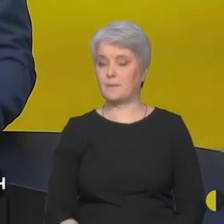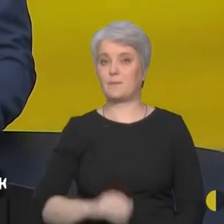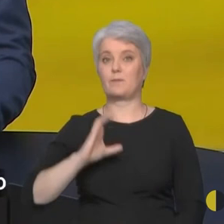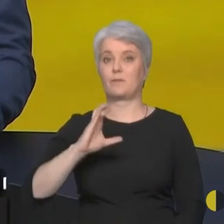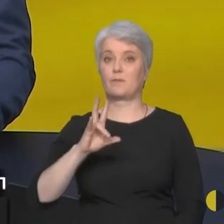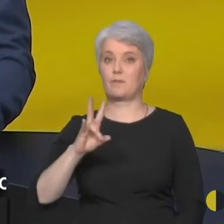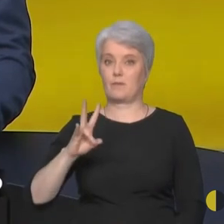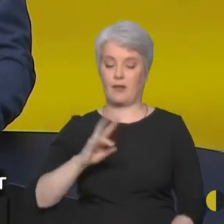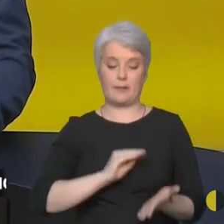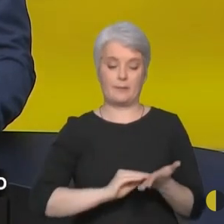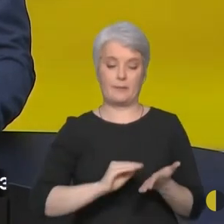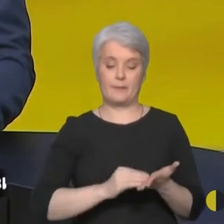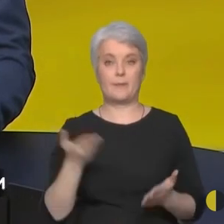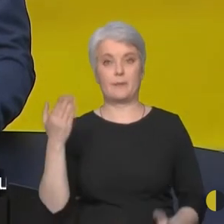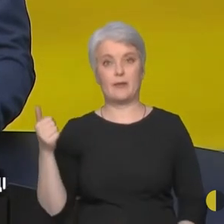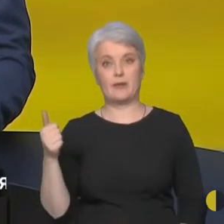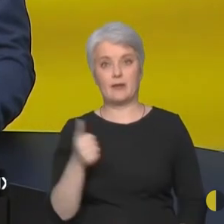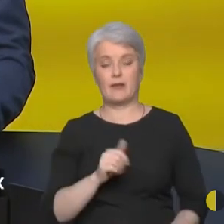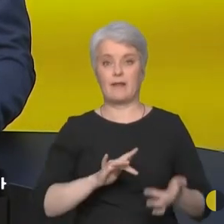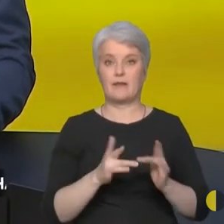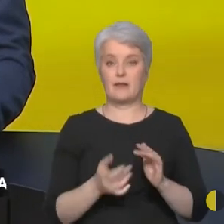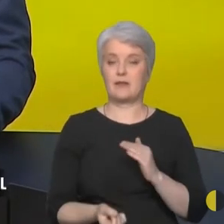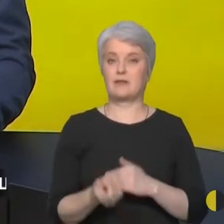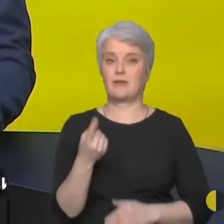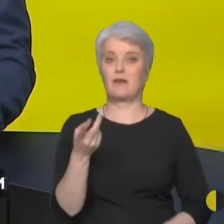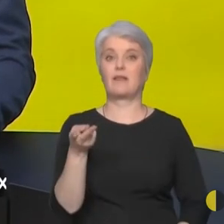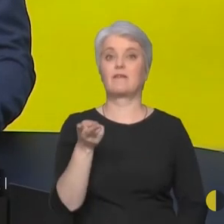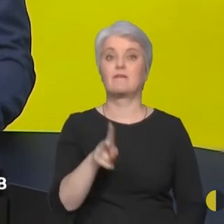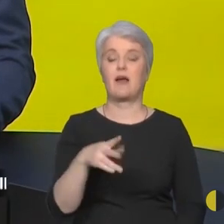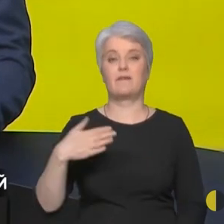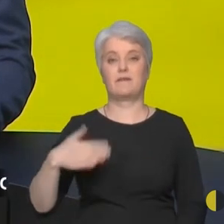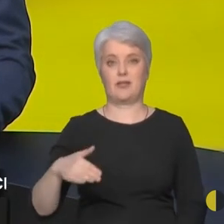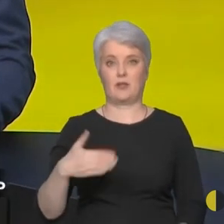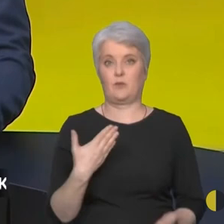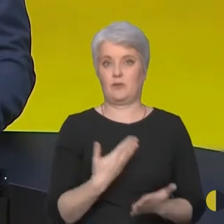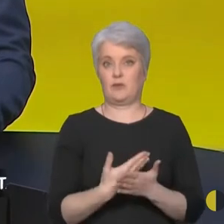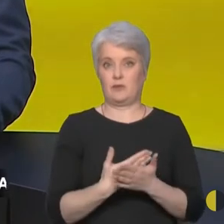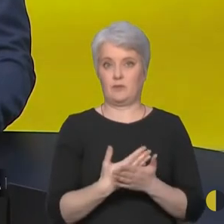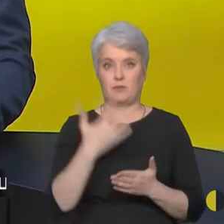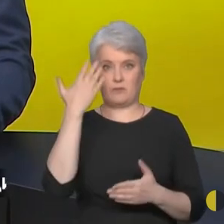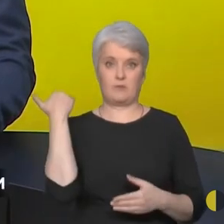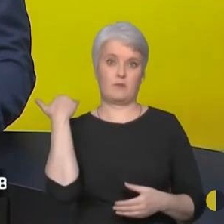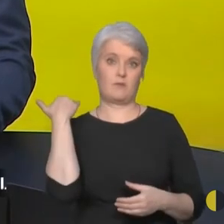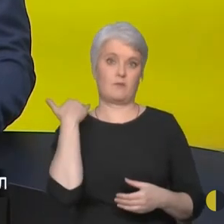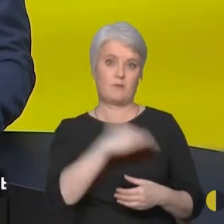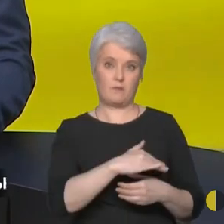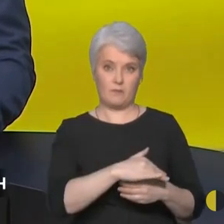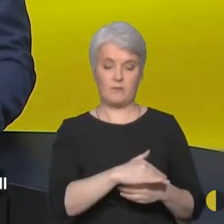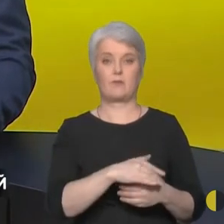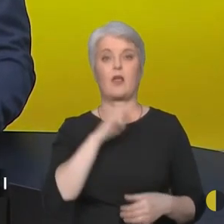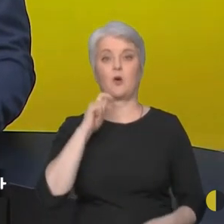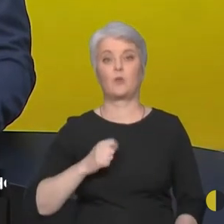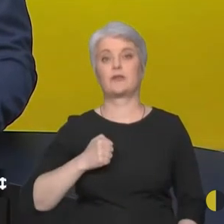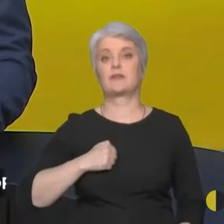у своїй статті написало, минулого тижня в інтернеті з'явилися два відео, на яких нібито обезголовлення українських захисників.